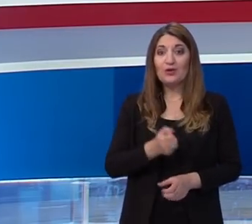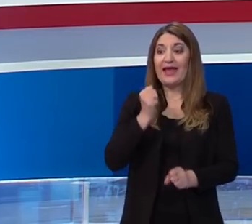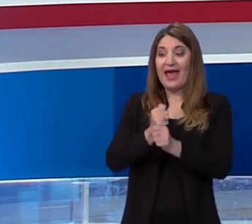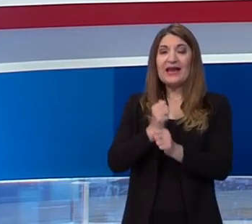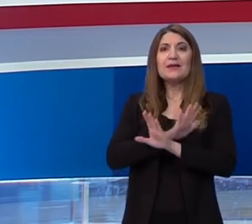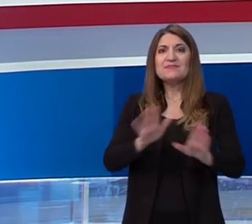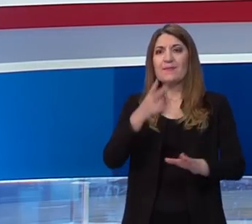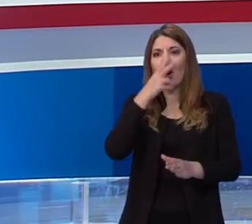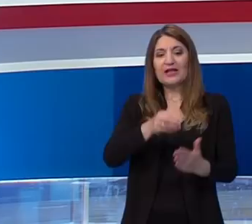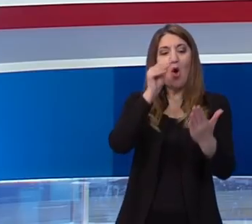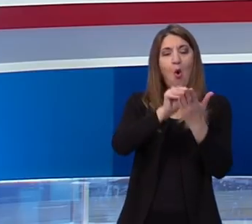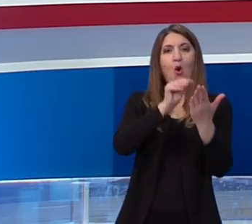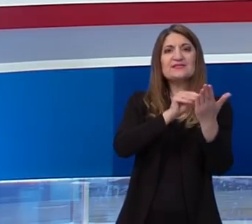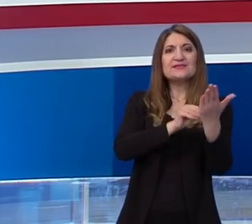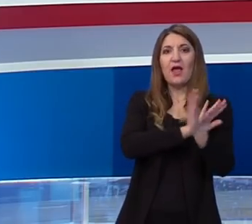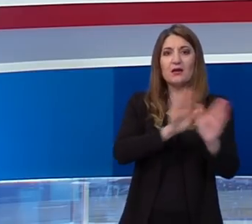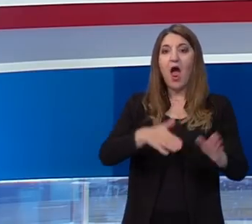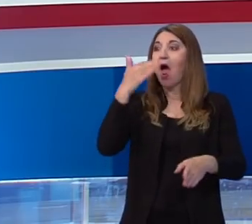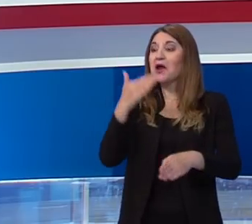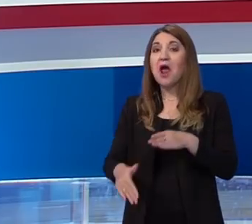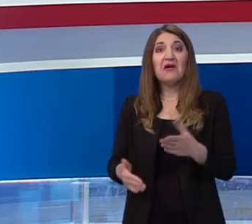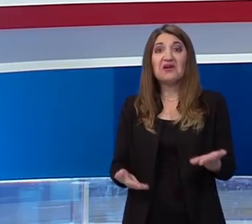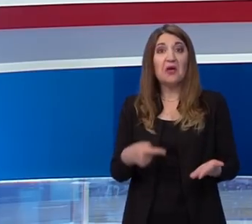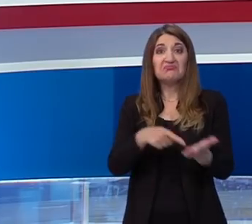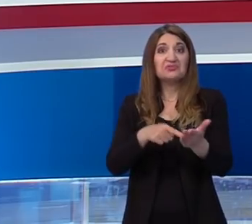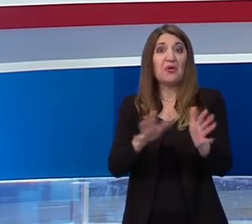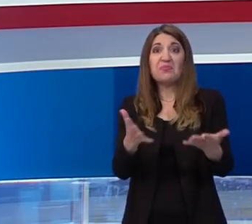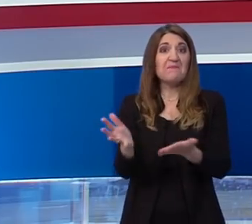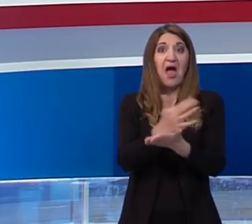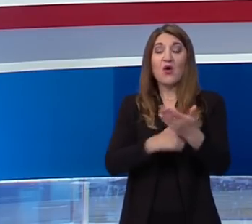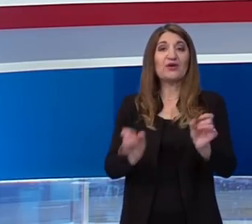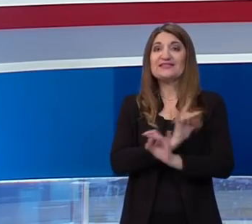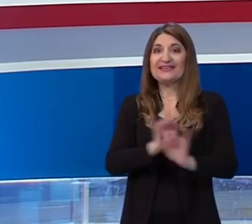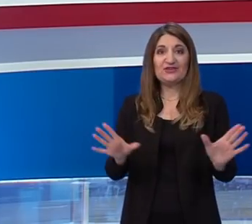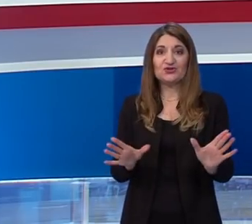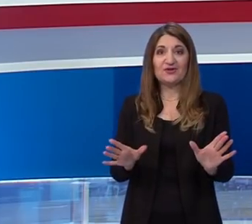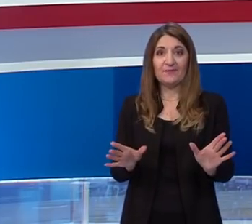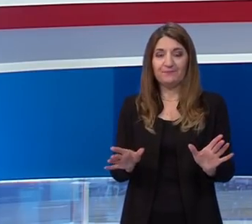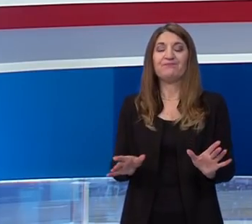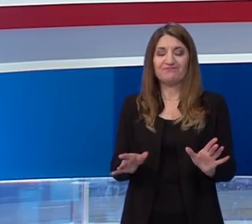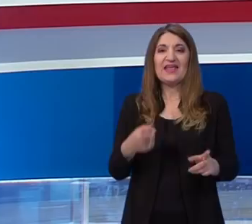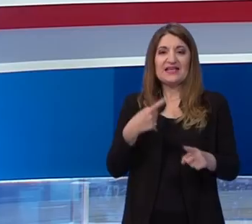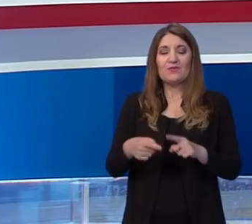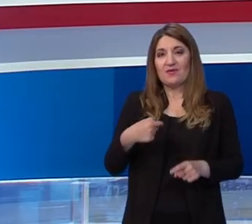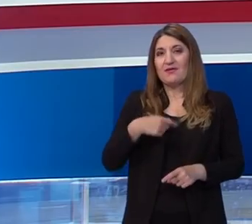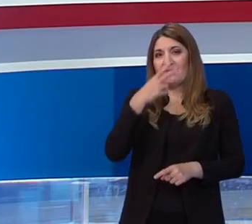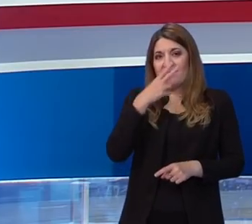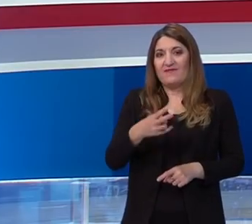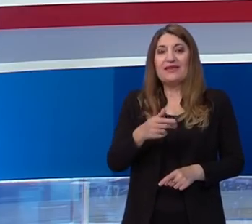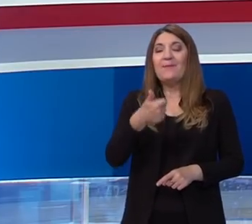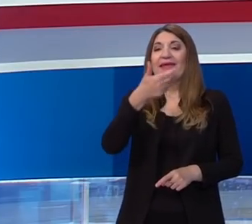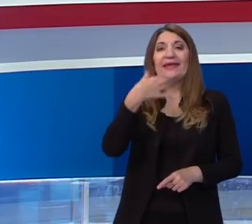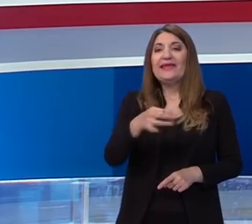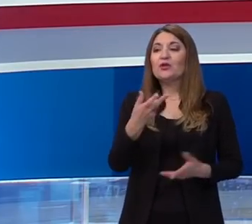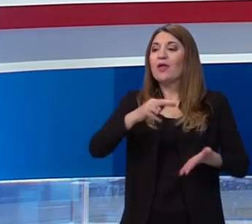neke ocjene koje na kraju gotovo neće poslužiti ničemu. Tako da po meni bi jedini lijek za